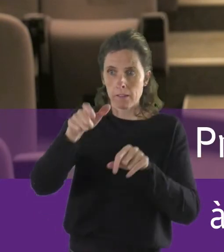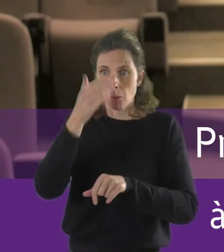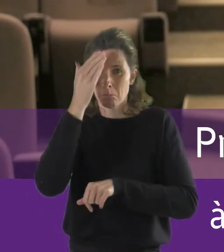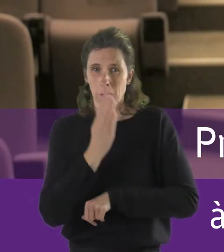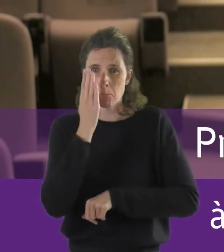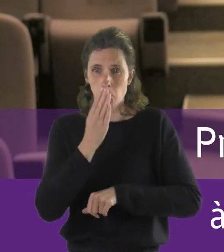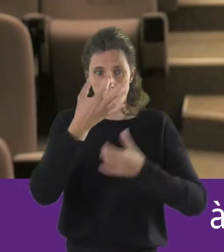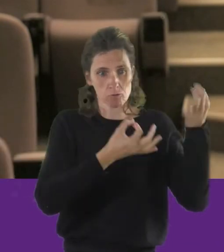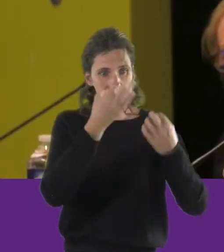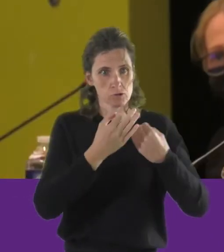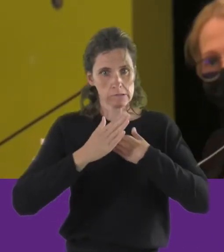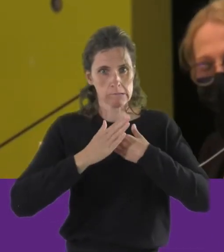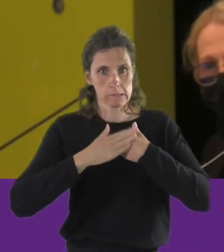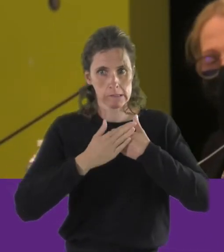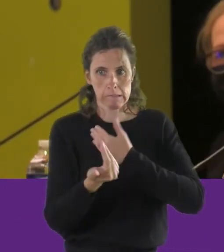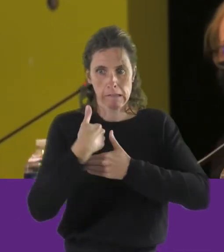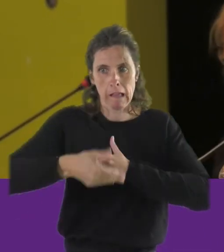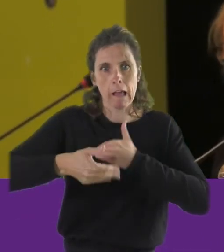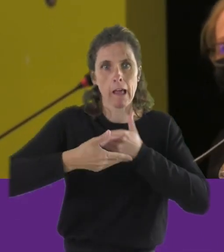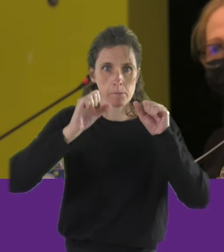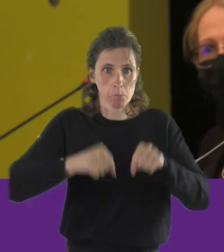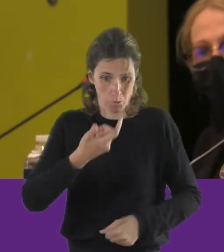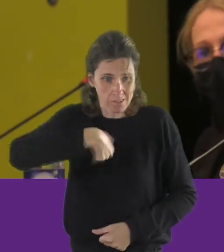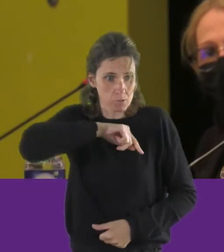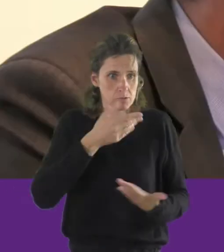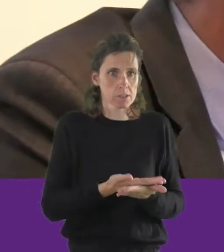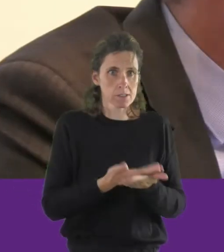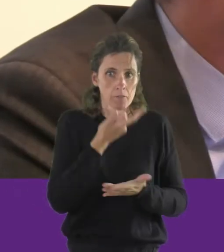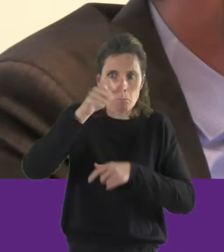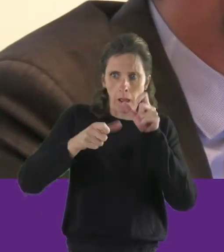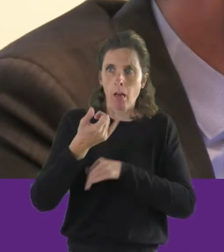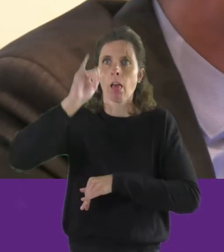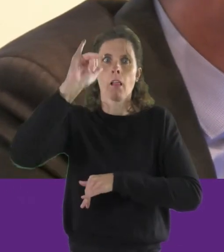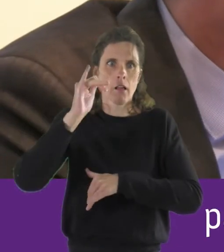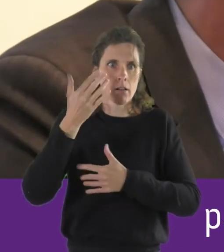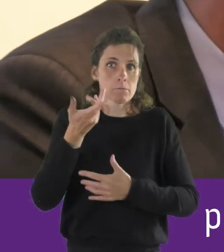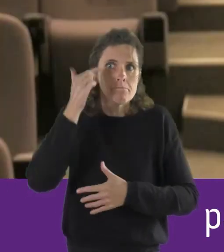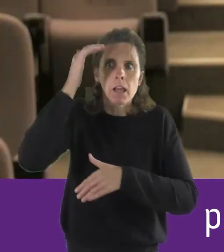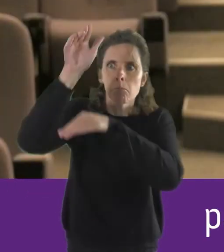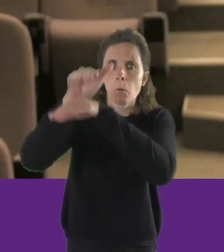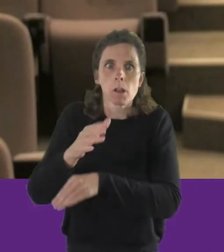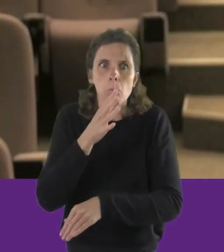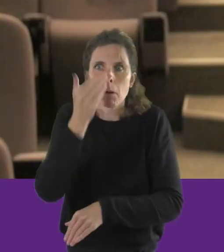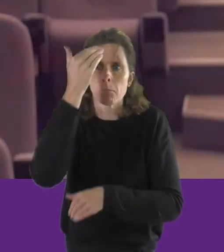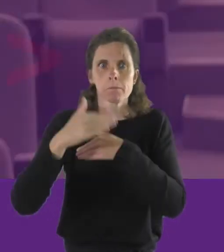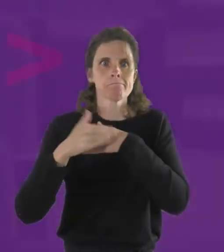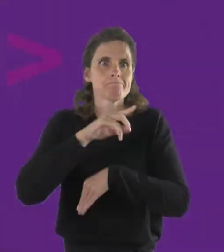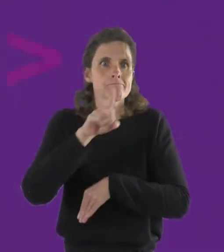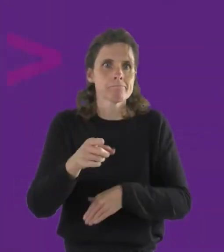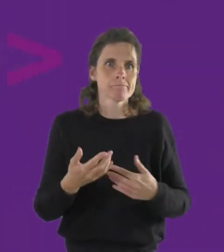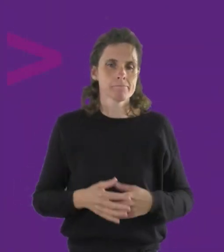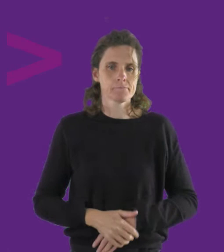personnes qui ont besoin de la justice aillent lui demander de l'aide. Nous c'est ce qu'on veut et on veut que les personnes se manifestent auprès de nous. On ne peut pas protéger les gens s'ils ne font pas cette démarche.